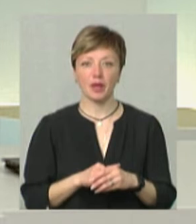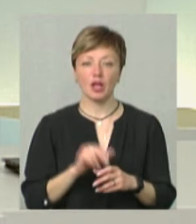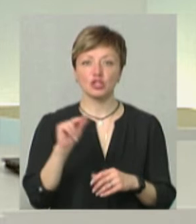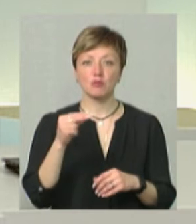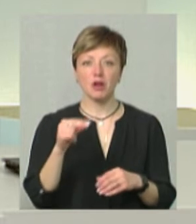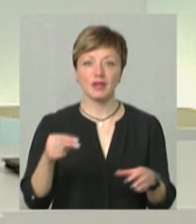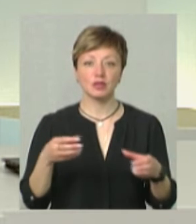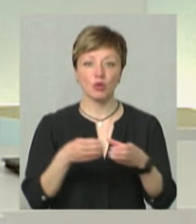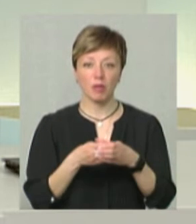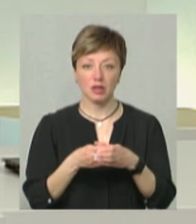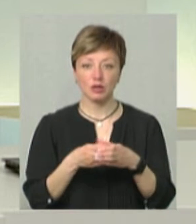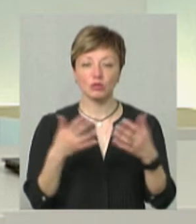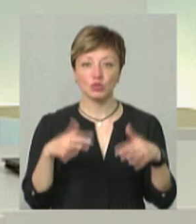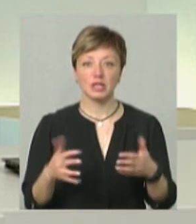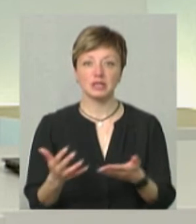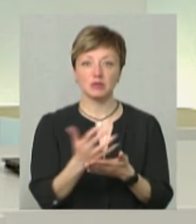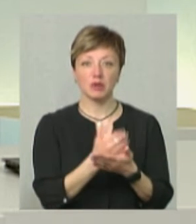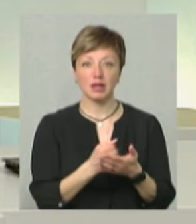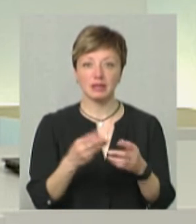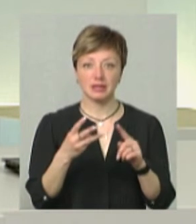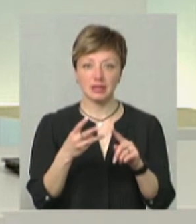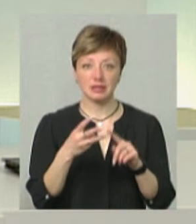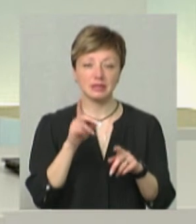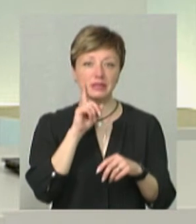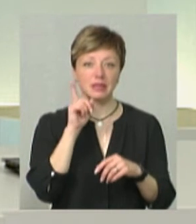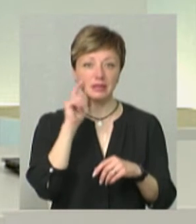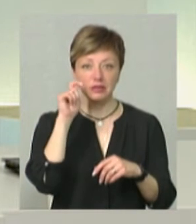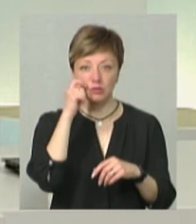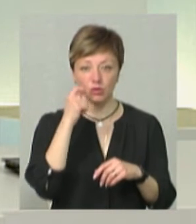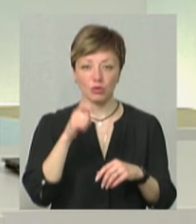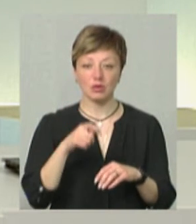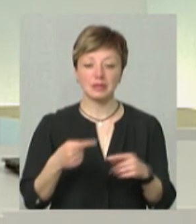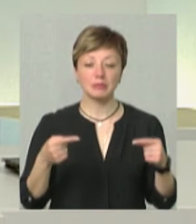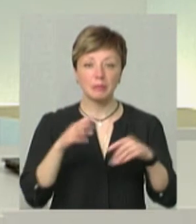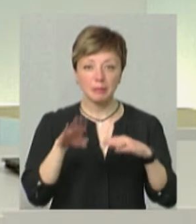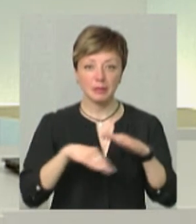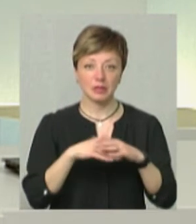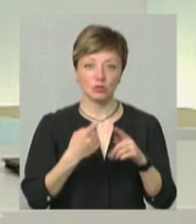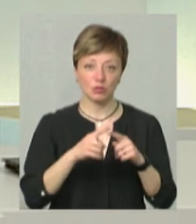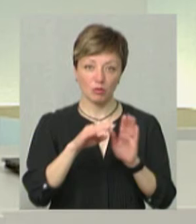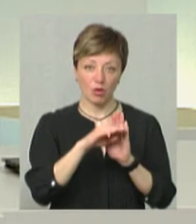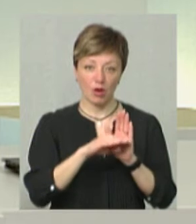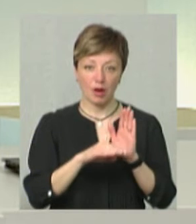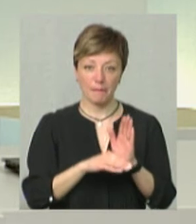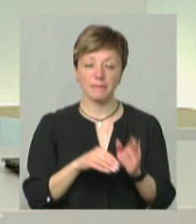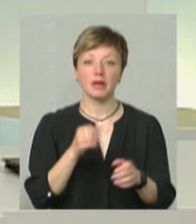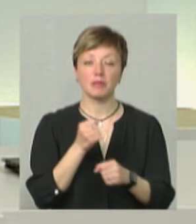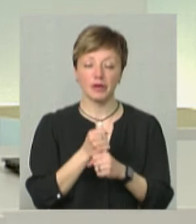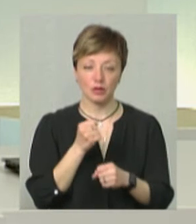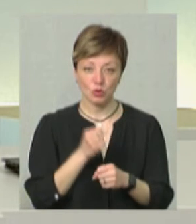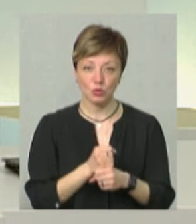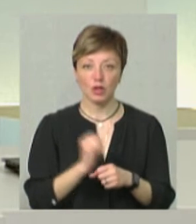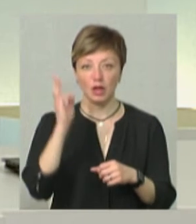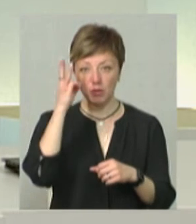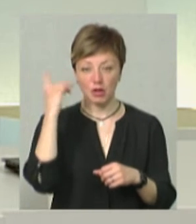Чеморовецькій громаді вже зібрали третій урожай – зеленої цибулі. Саме під цю програму. Так, що програма діє і